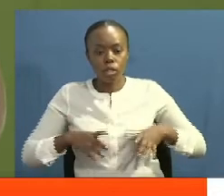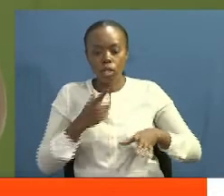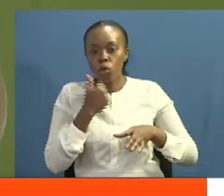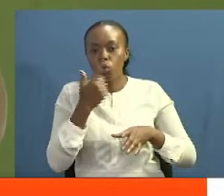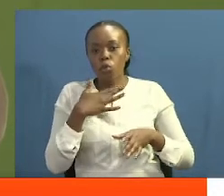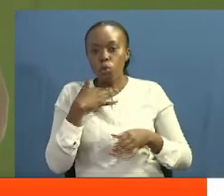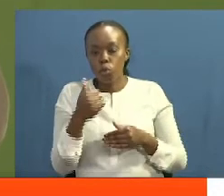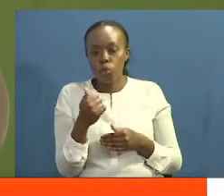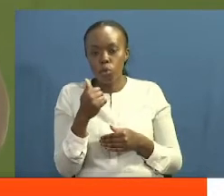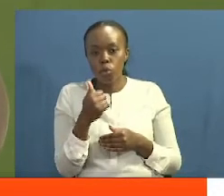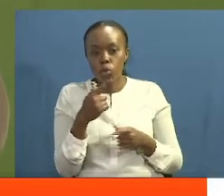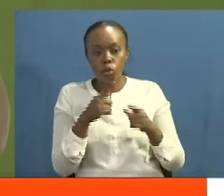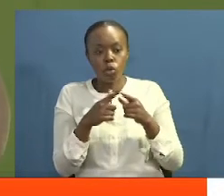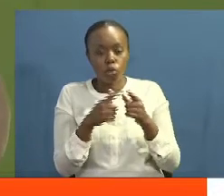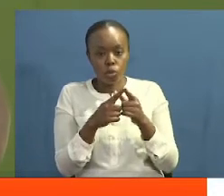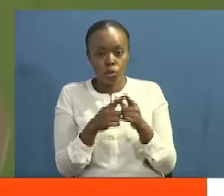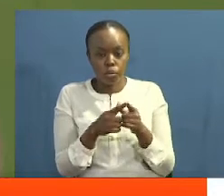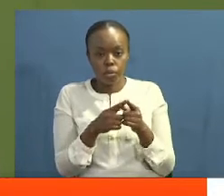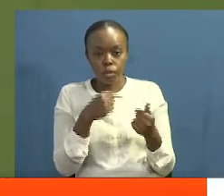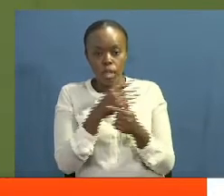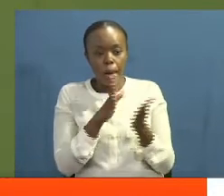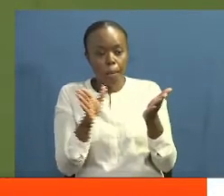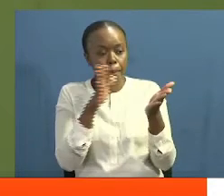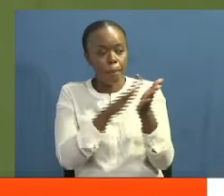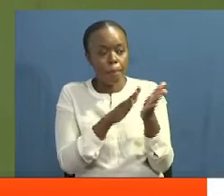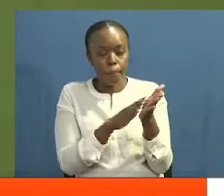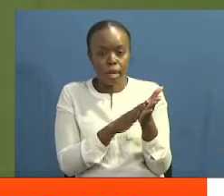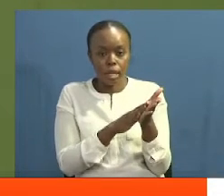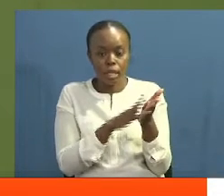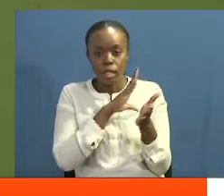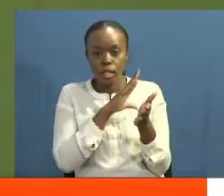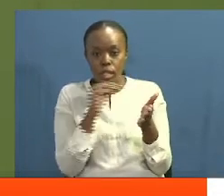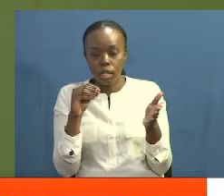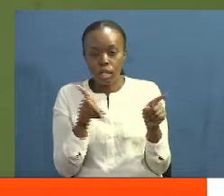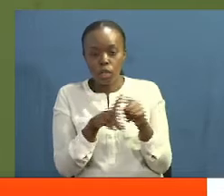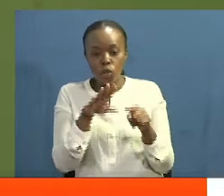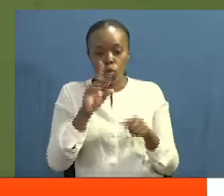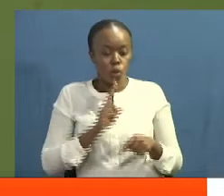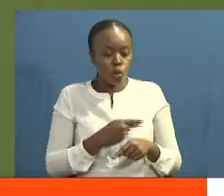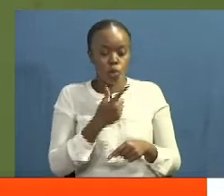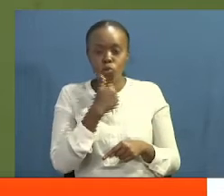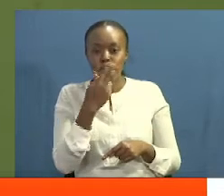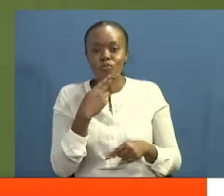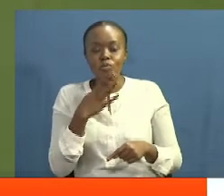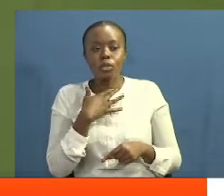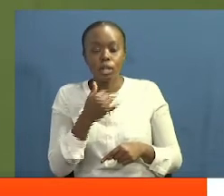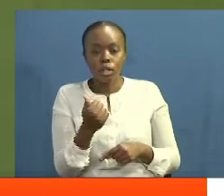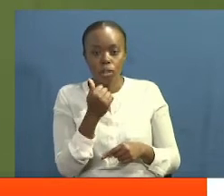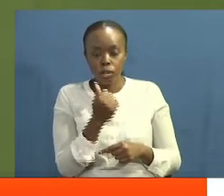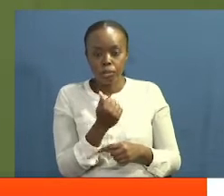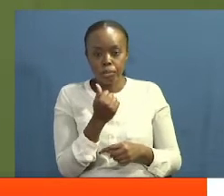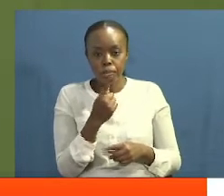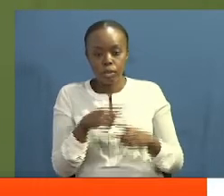want to prioritize positions as to us who want to prioritize